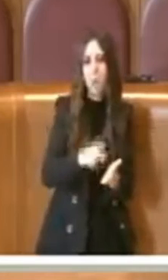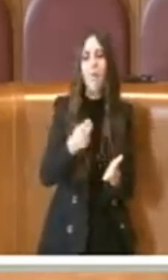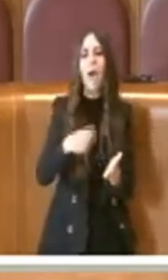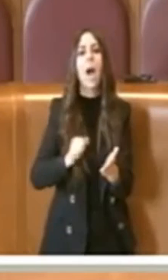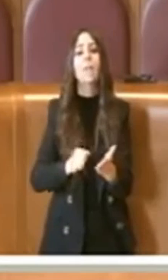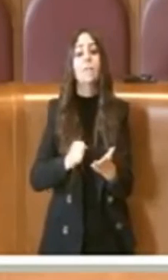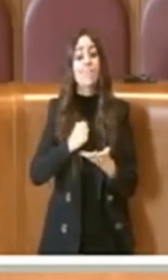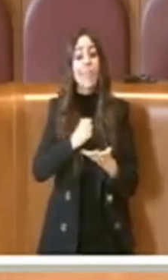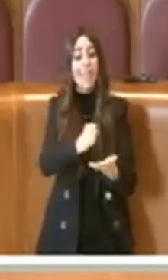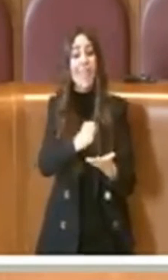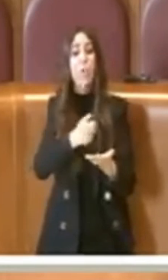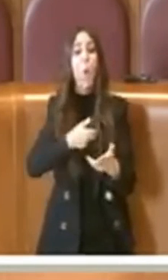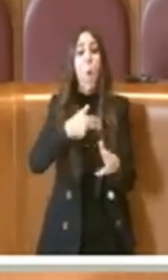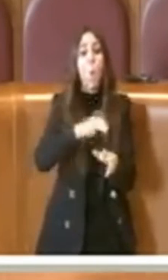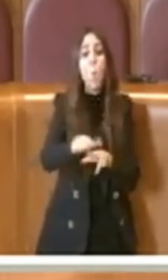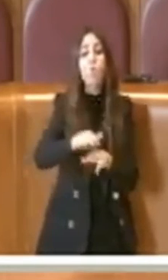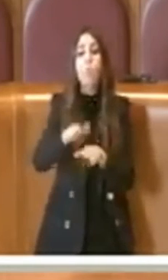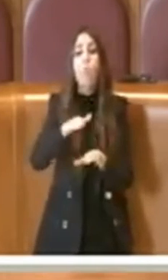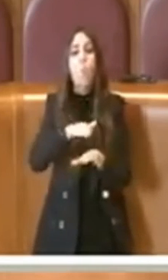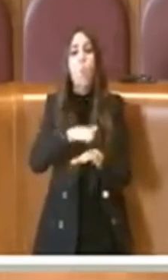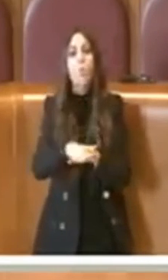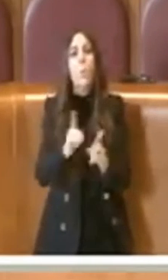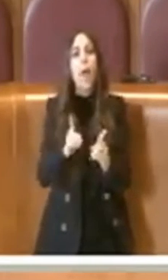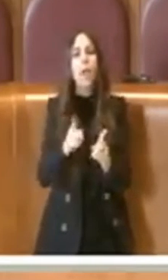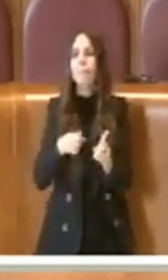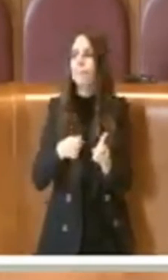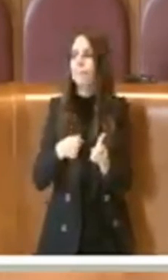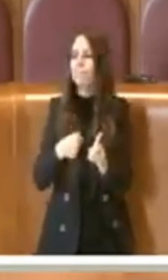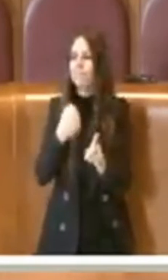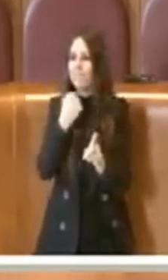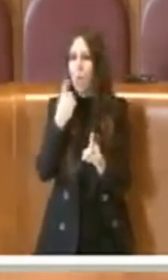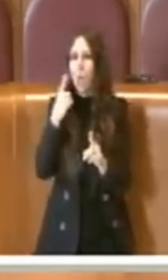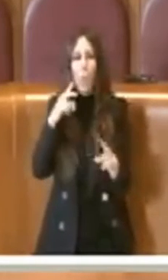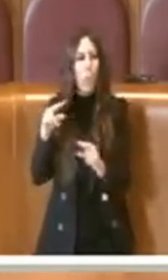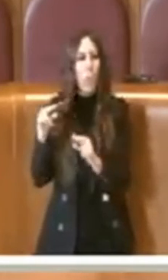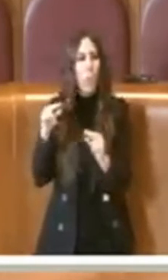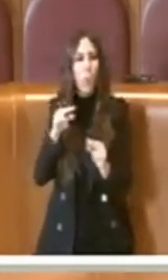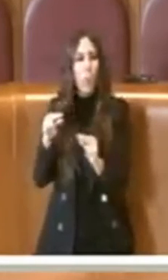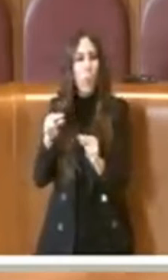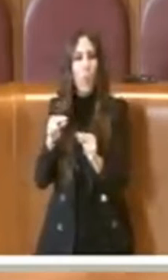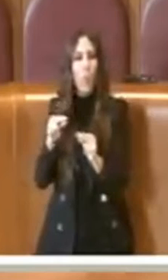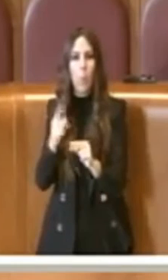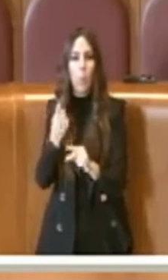i municipi utilizzano per cosa? Troppo brusio, un attimo sullo consigliere Diario.